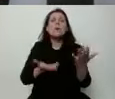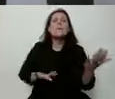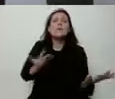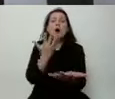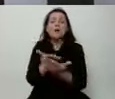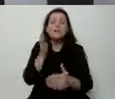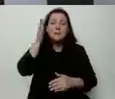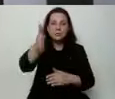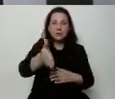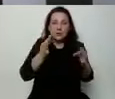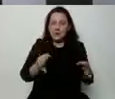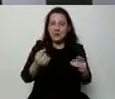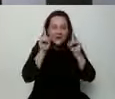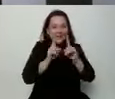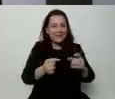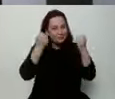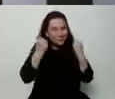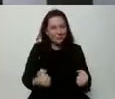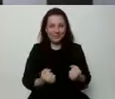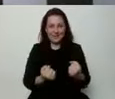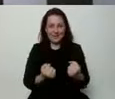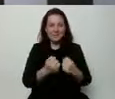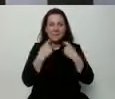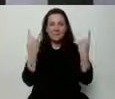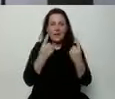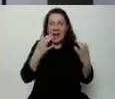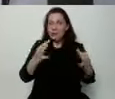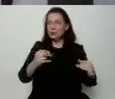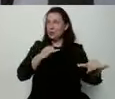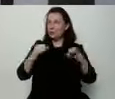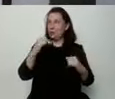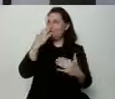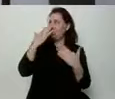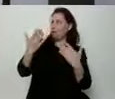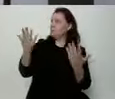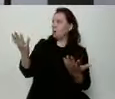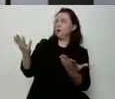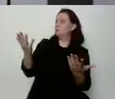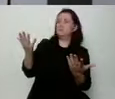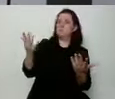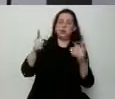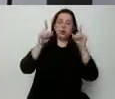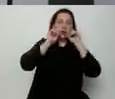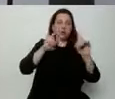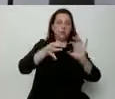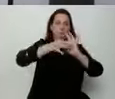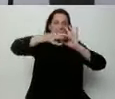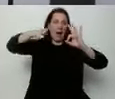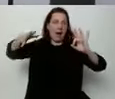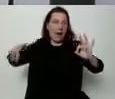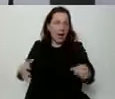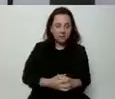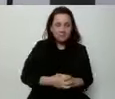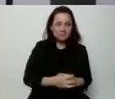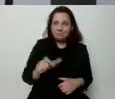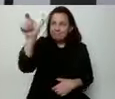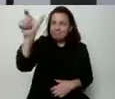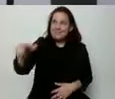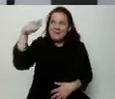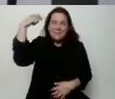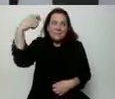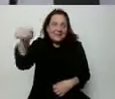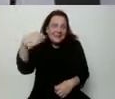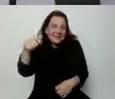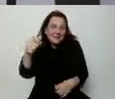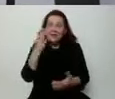jesteśmy w trudnej sytuacji. A dzisiaj rząd wygląda tak, jakby był kompletnie oderwany od rzeczywistości. Pan prezydent niestety jednej